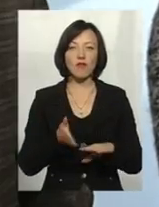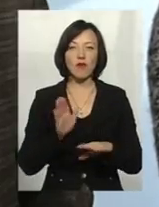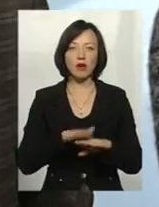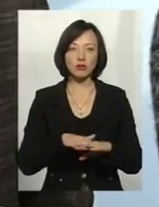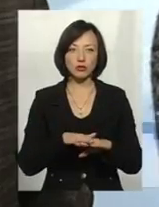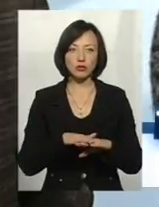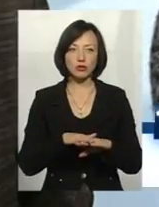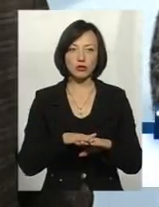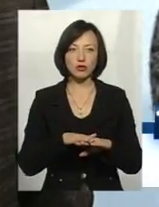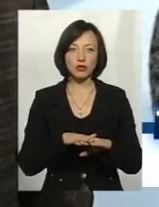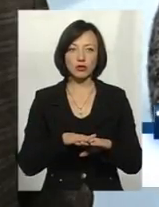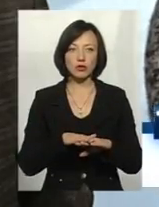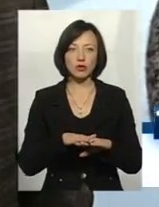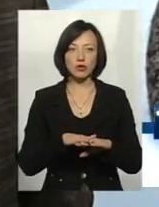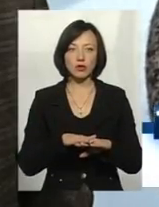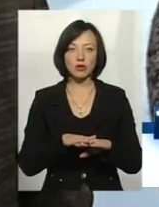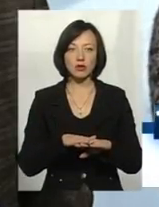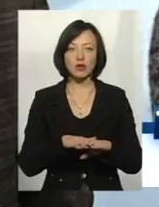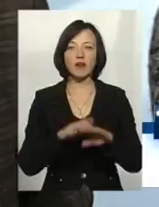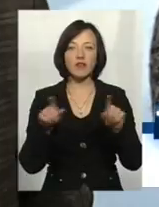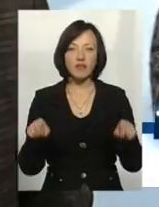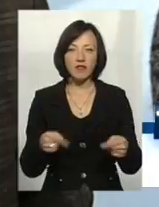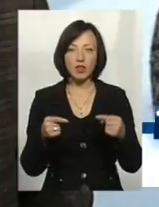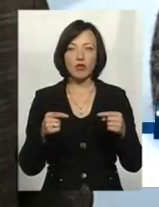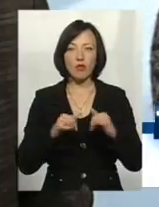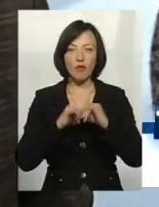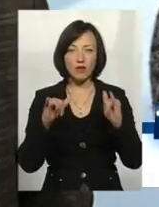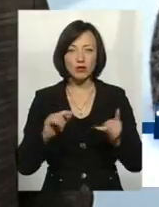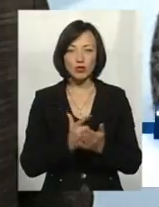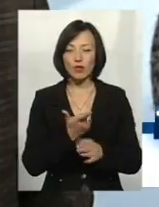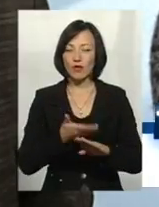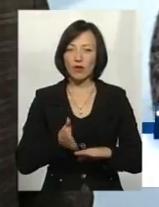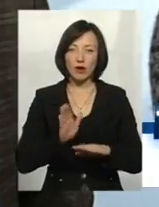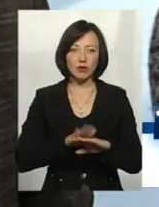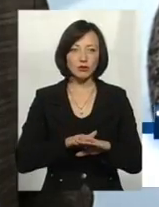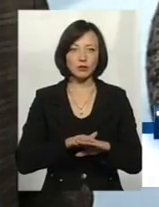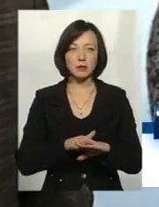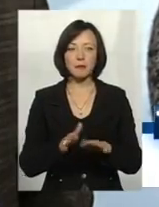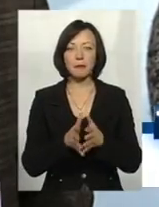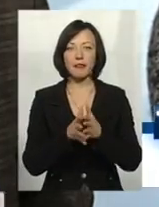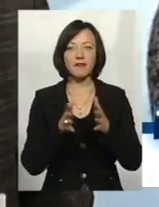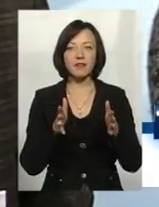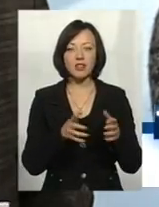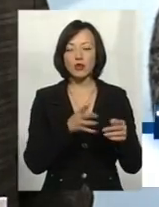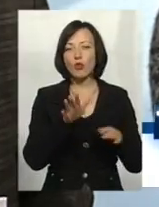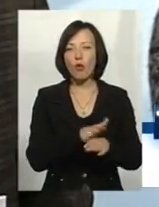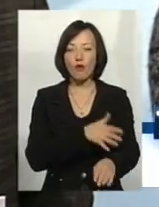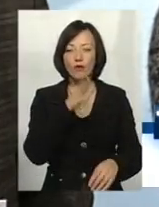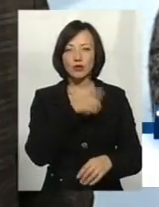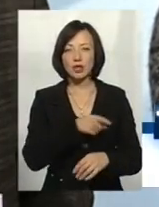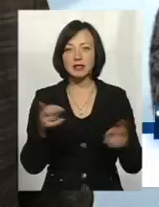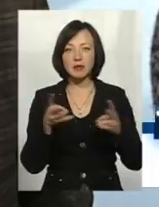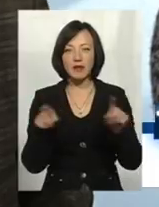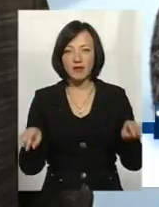вона нам дається в відновленні, дуже великий проміжок треба часу, щоб її